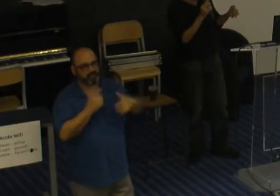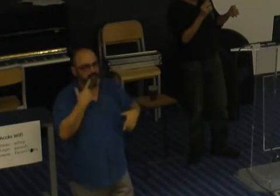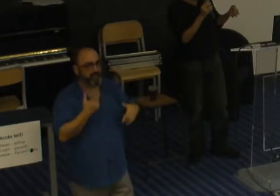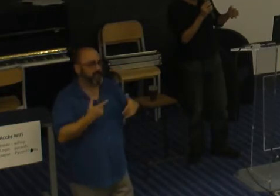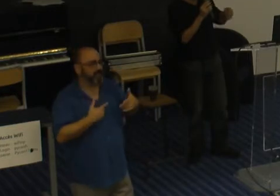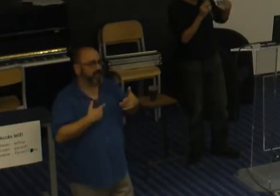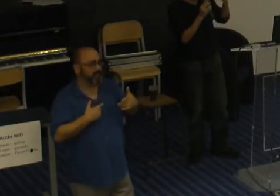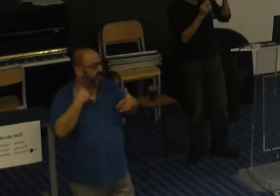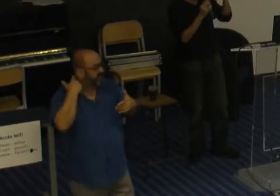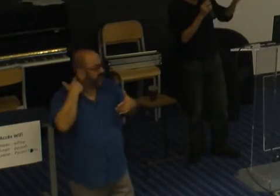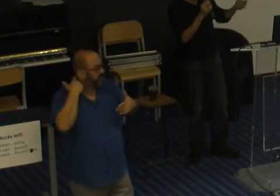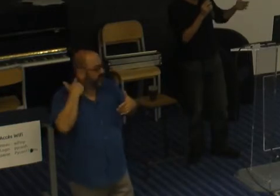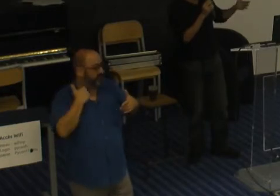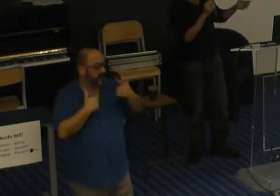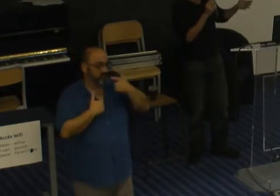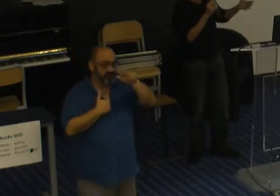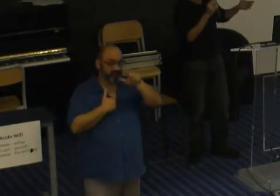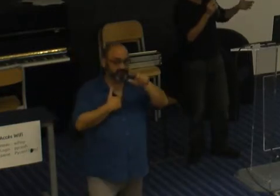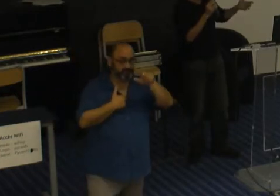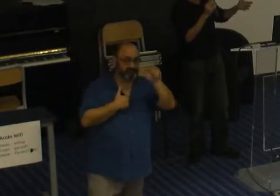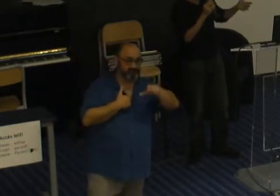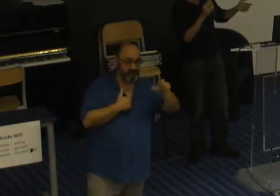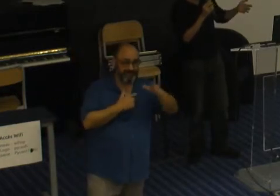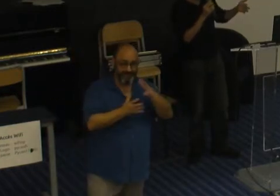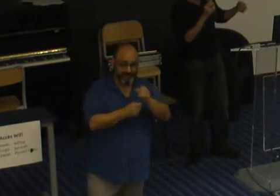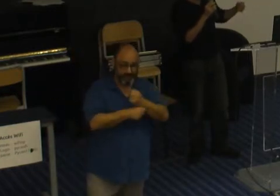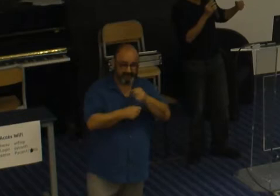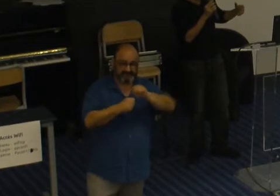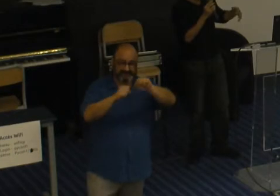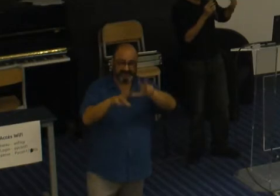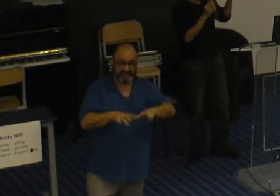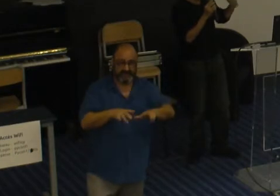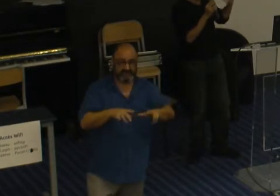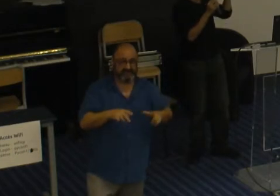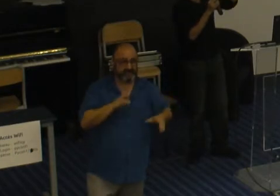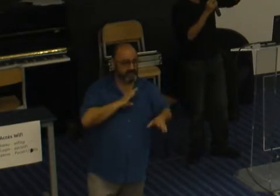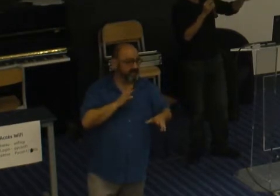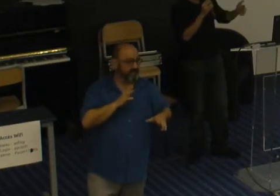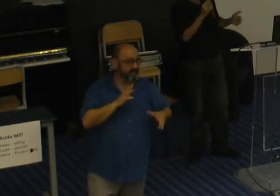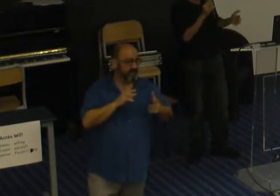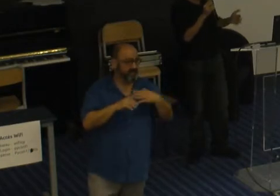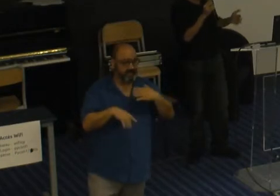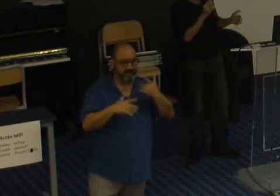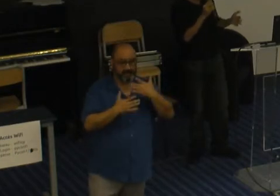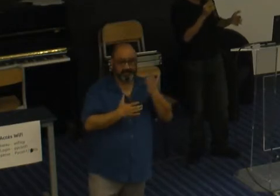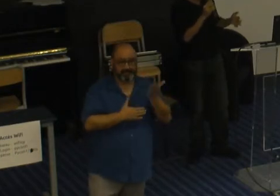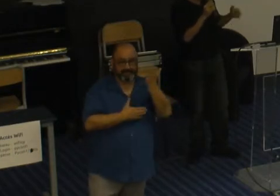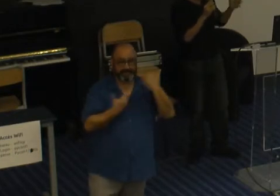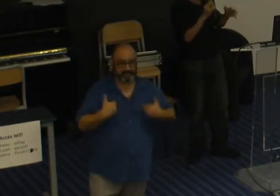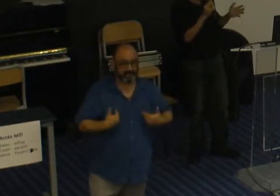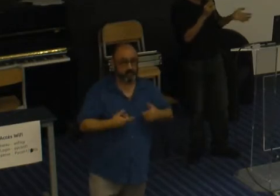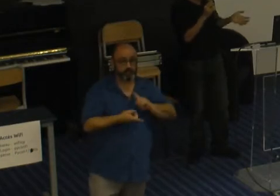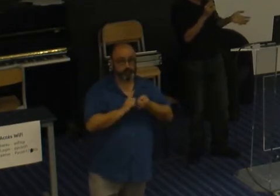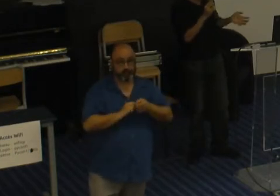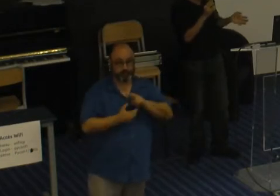comme les gens réussissent dans la tech parce que, voilà, c'est uniquement grâce à leur mérite, alors que ce n pas du tout le cas,